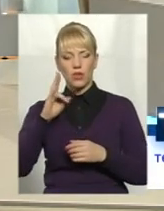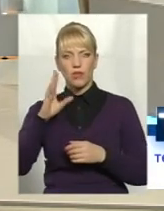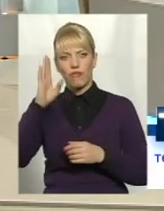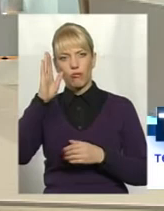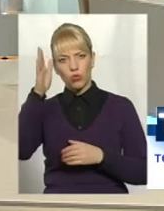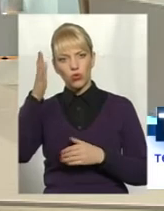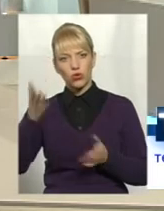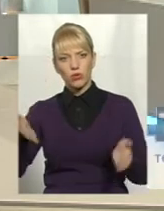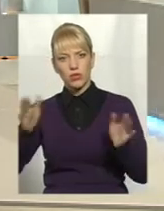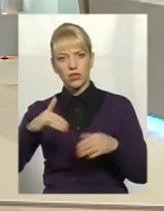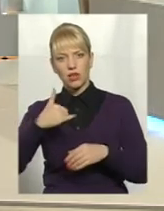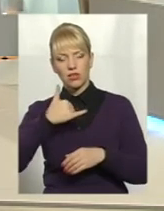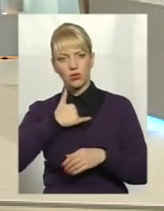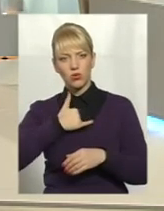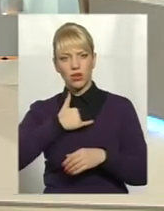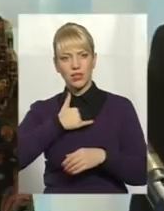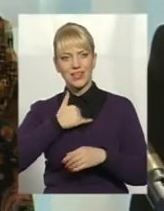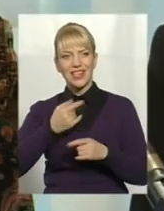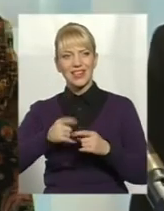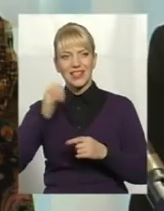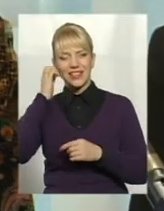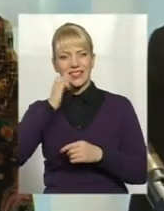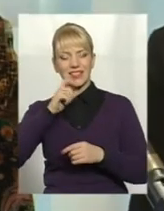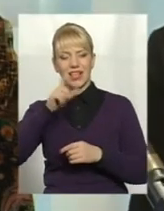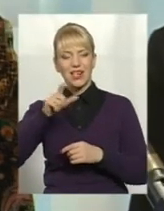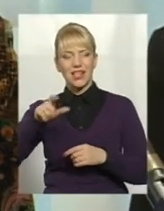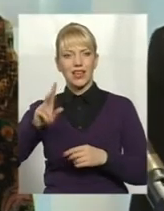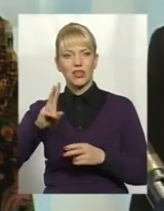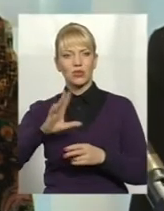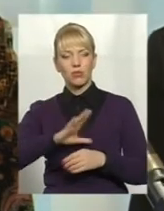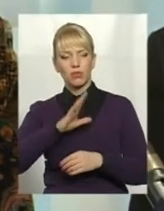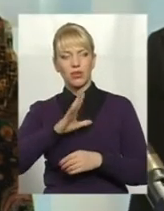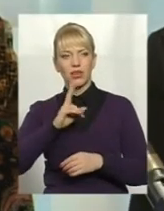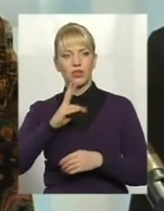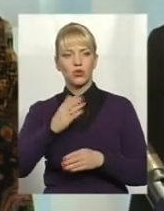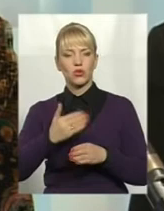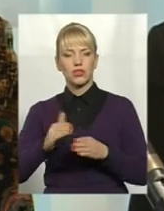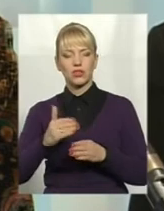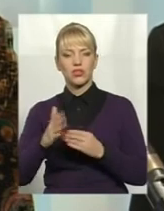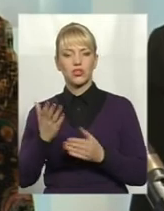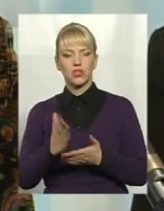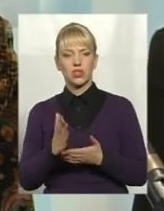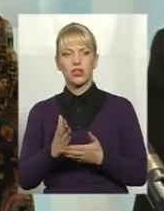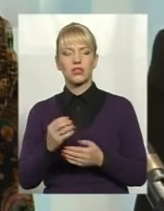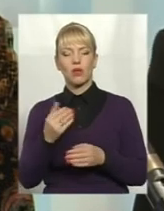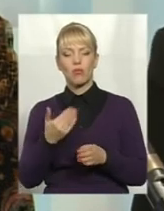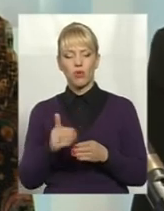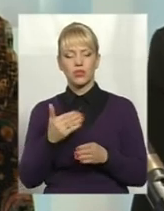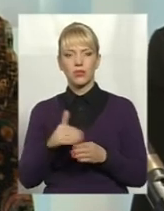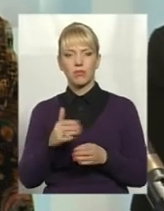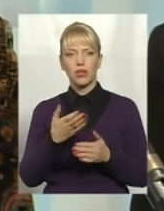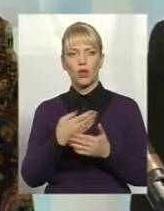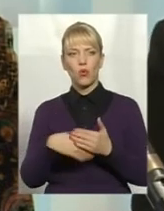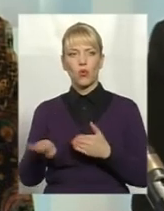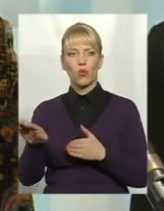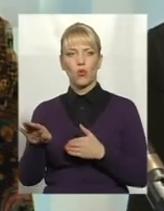набираємо далі. Ці старі кадри, які у нас були, ще частично є, але постепенно уходять з-за